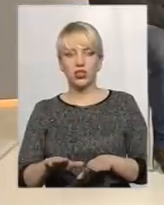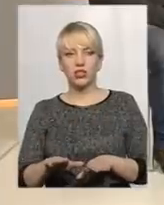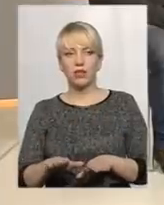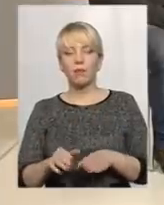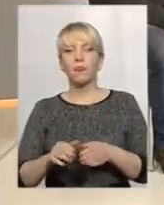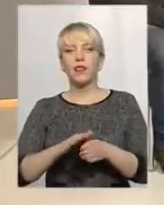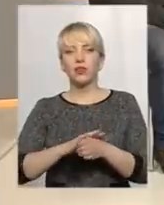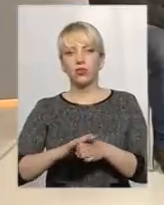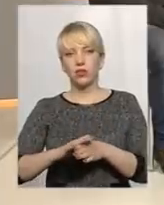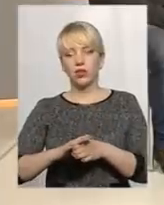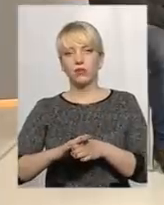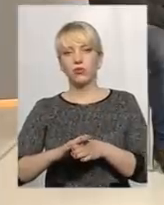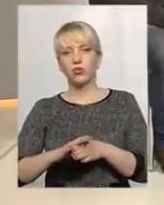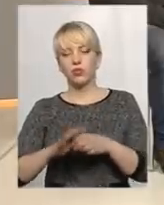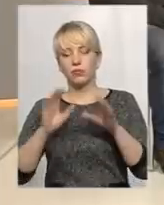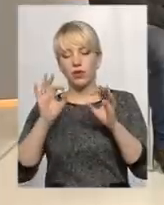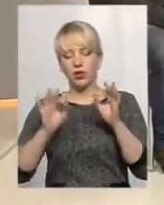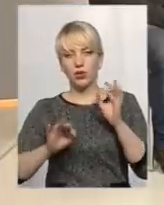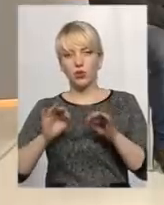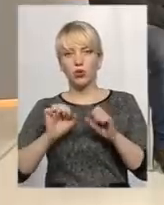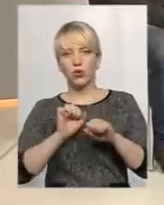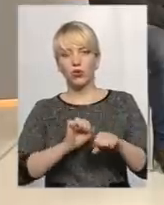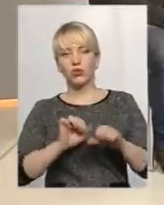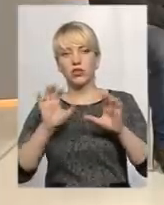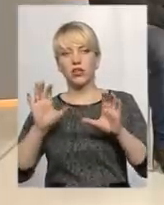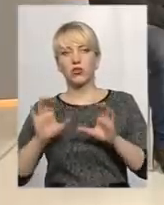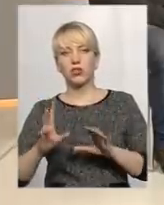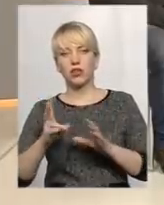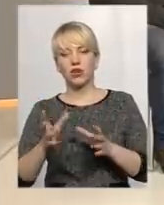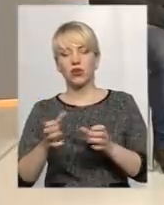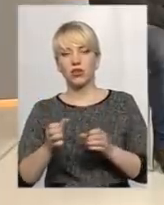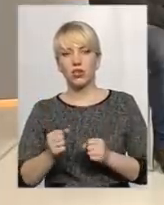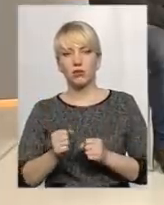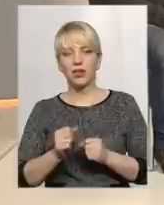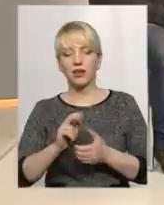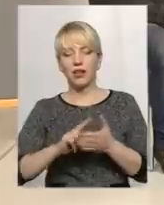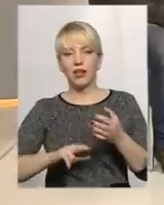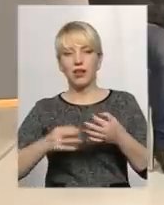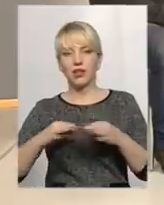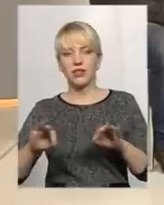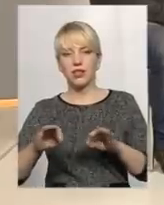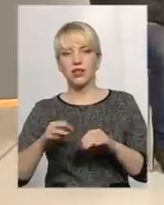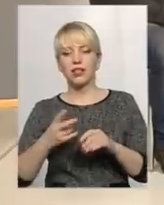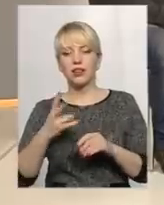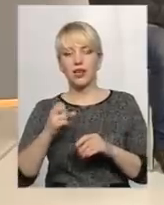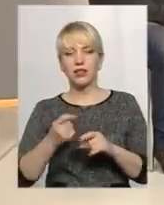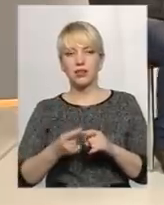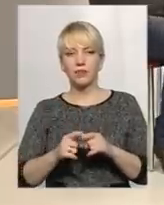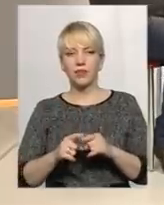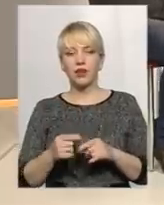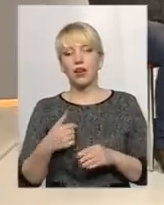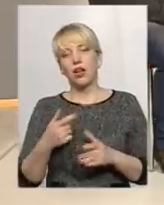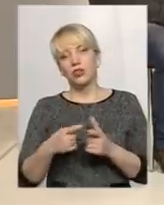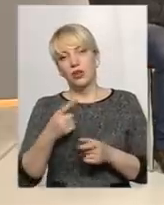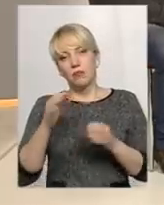Дотримуючись чинного предохоронного законодавства на отримання ліцензії відповідно на надрі Чи правильно я